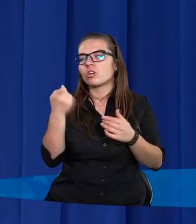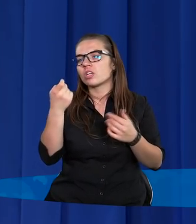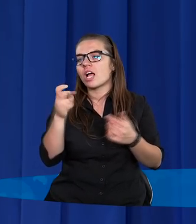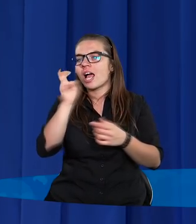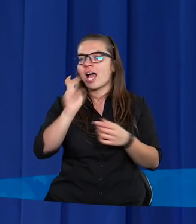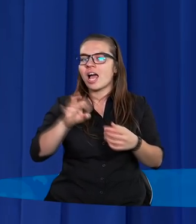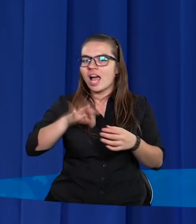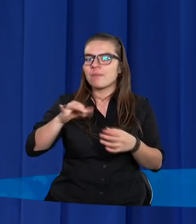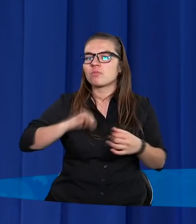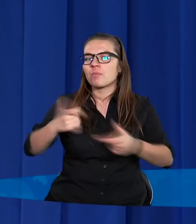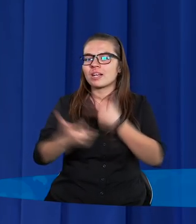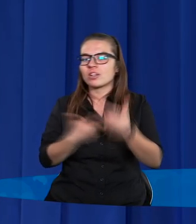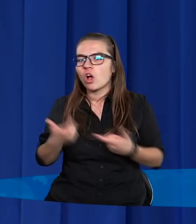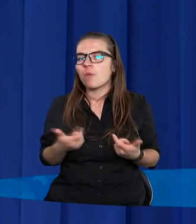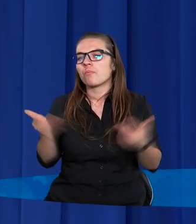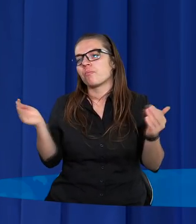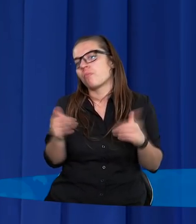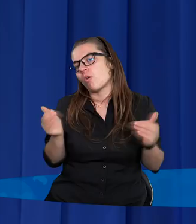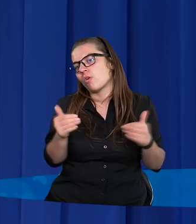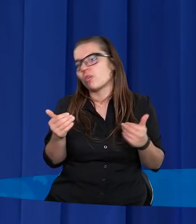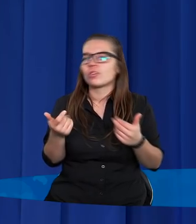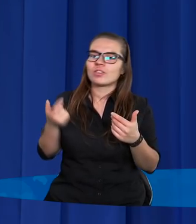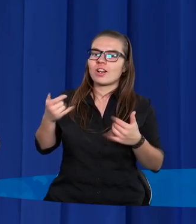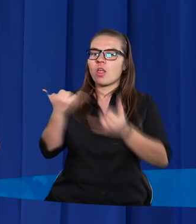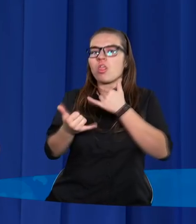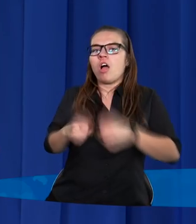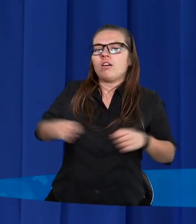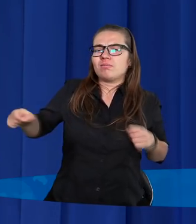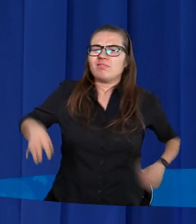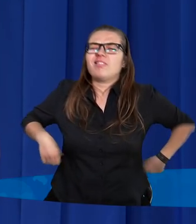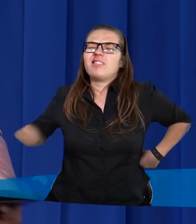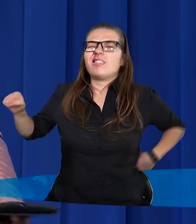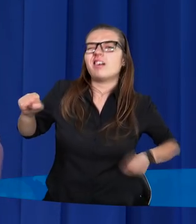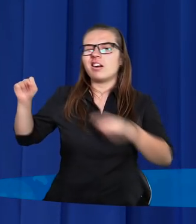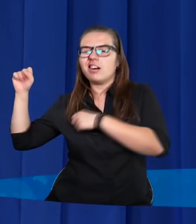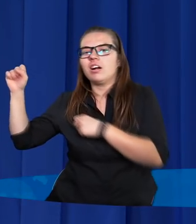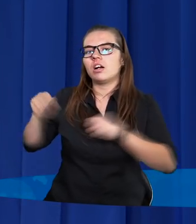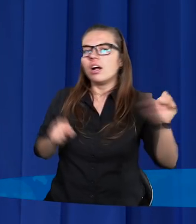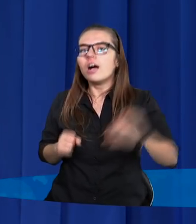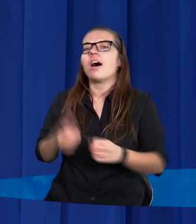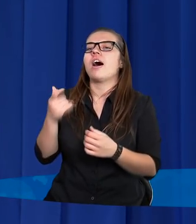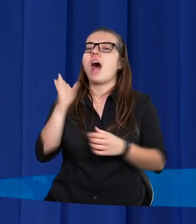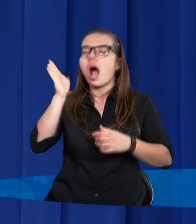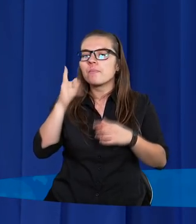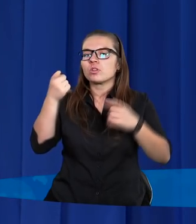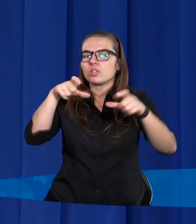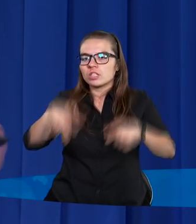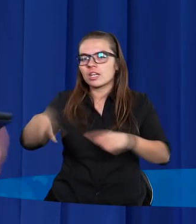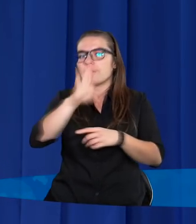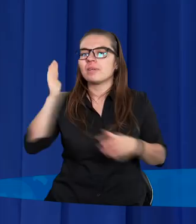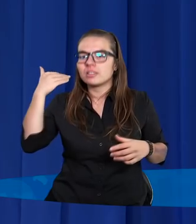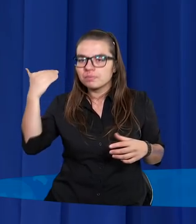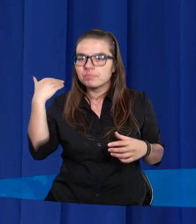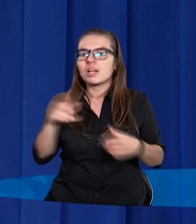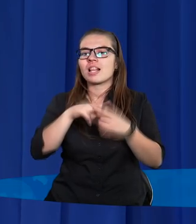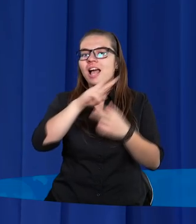jakąś herbatkę sobie zrobić. Może rozprostować kości, a za chwilkę usiądziemy tutaj. Wszyscy prelegenci będziemy chcieli